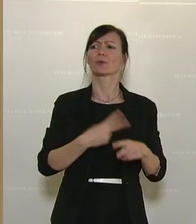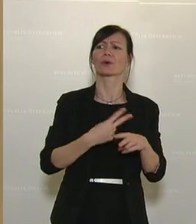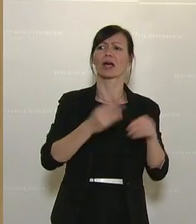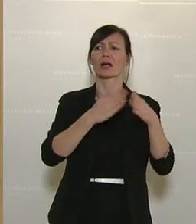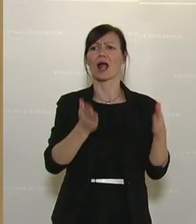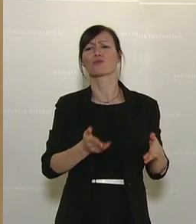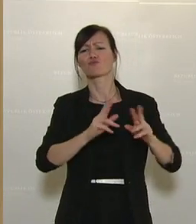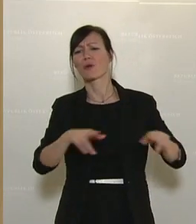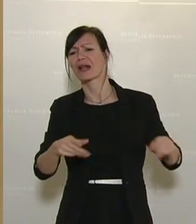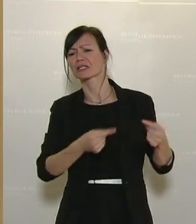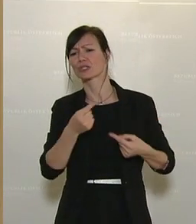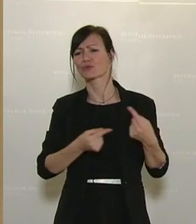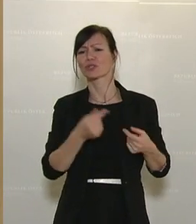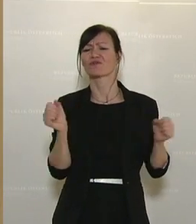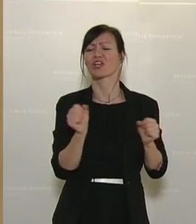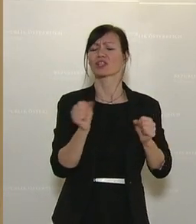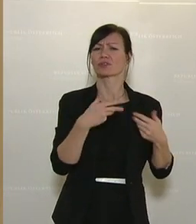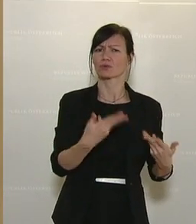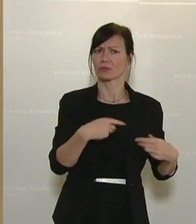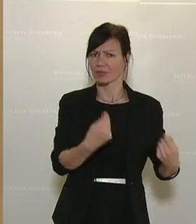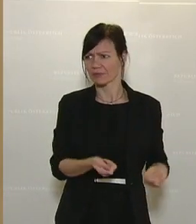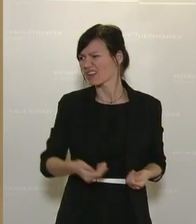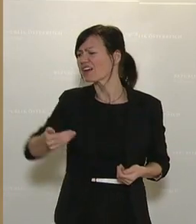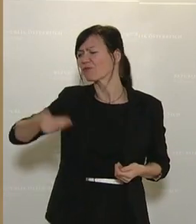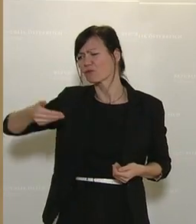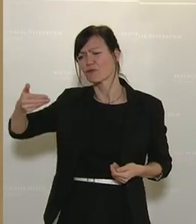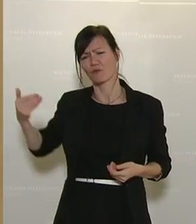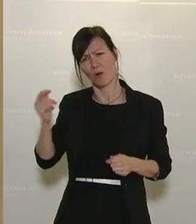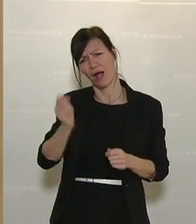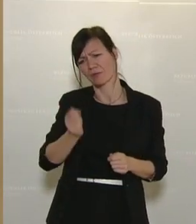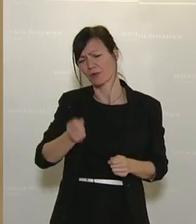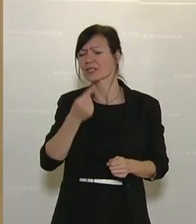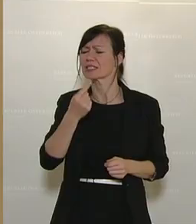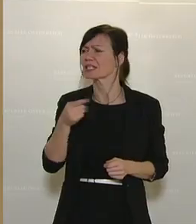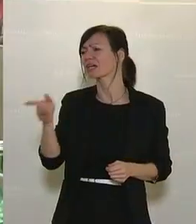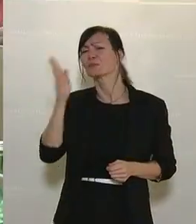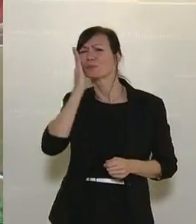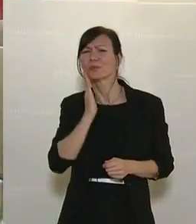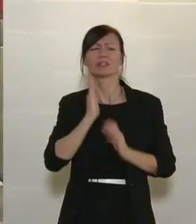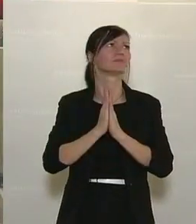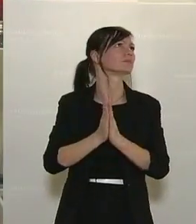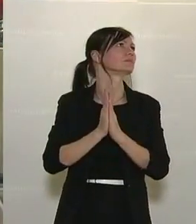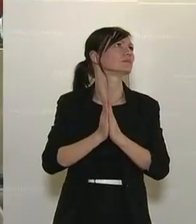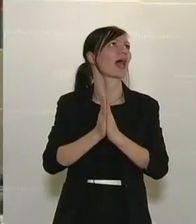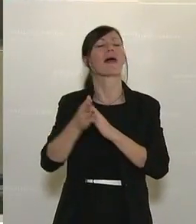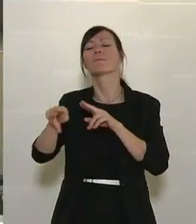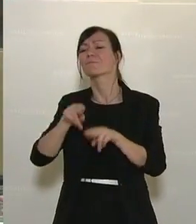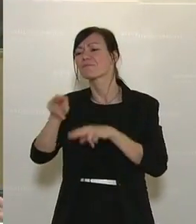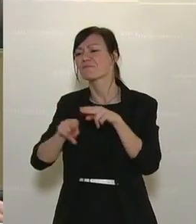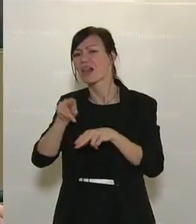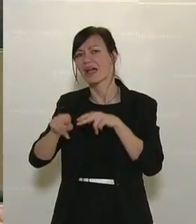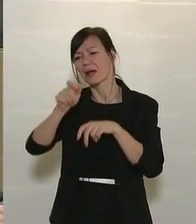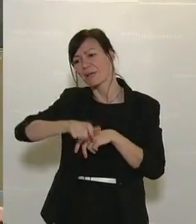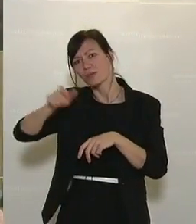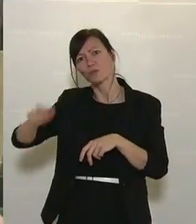den Krankenhäusern. Frau Abgeordnete Fürst, das haben auch schon die Vorredner gesagt. Ich lade Sie wirklich ein, sprechen Sie mit dem Pflegepersonal in den